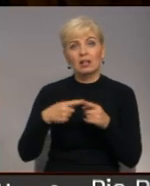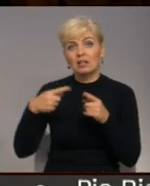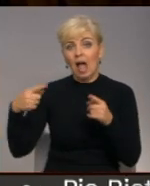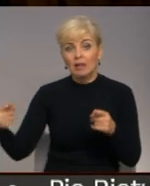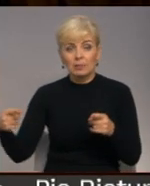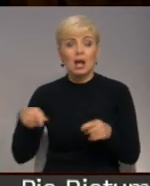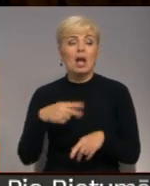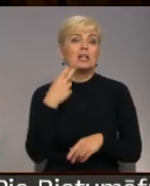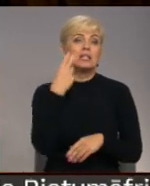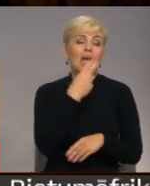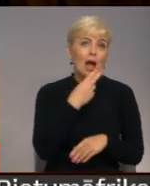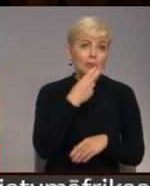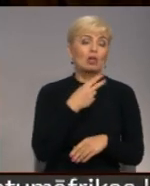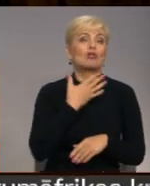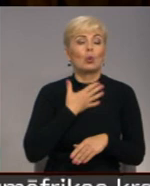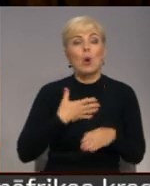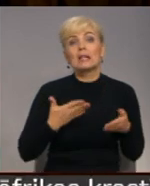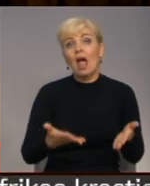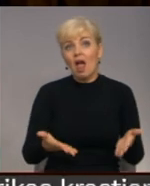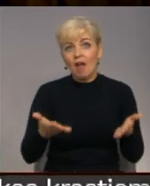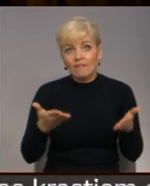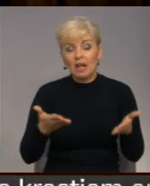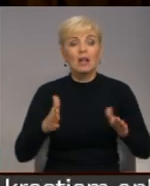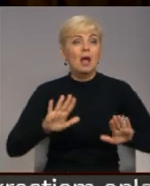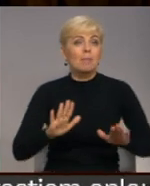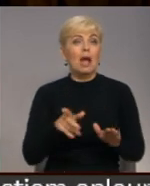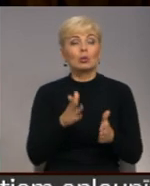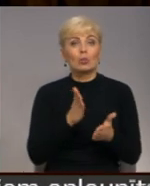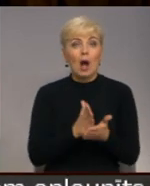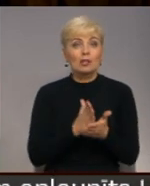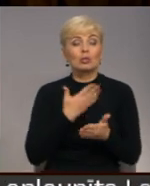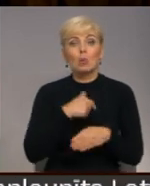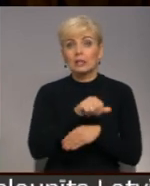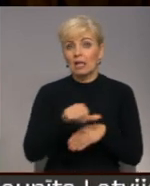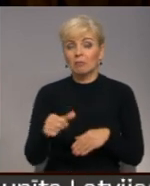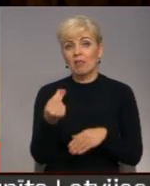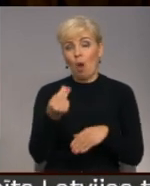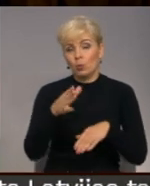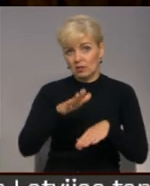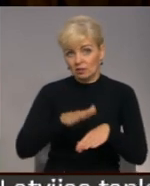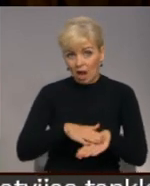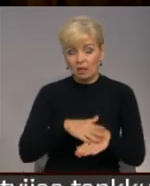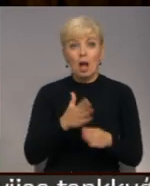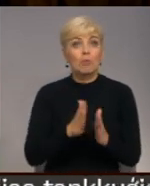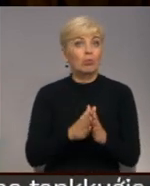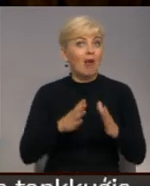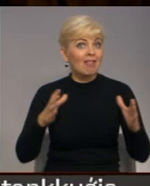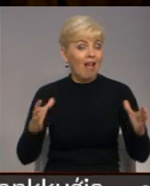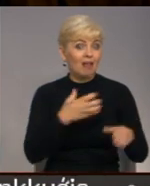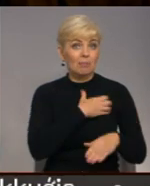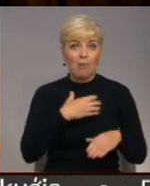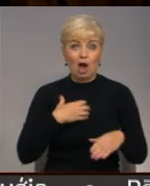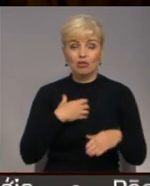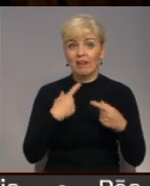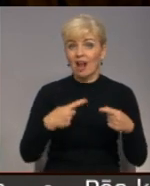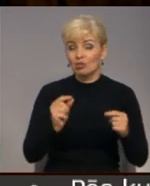Viņi ir saimniekojuši diezgan efektīvi, bet tas ir noticis ļoti ierobežot līdzēkļa apjomā. Ja tas būtu lielāk, pašvaldība resurs